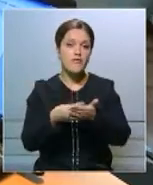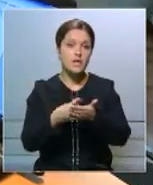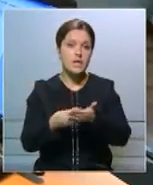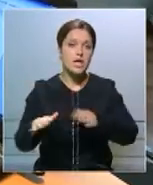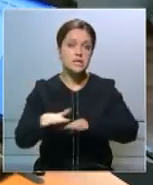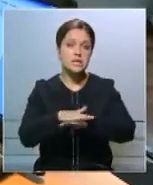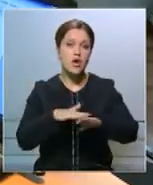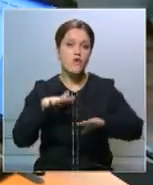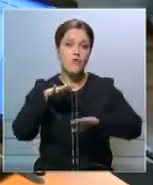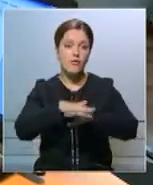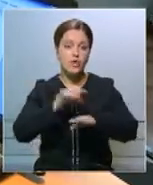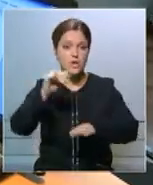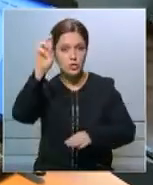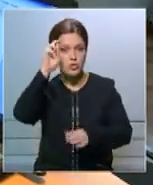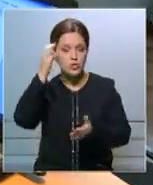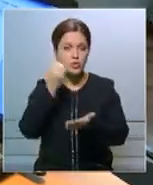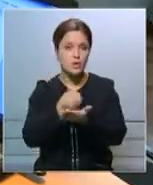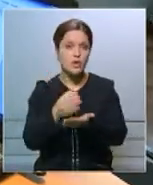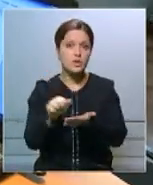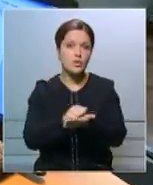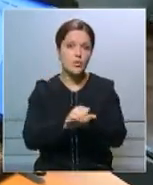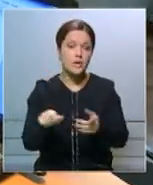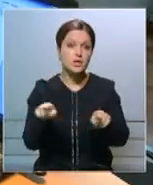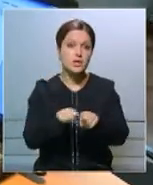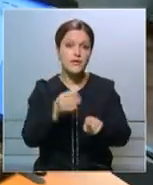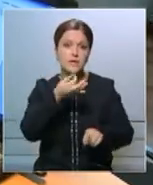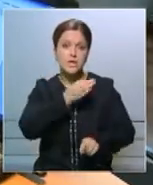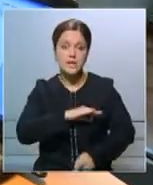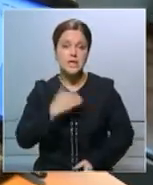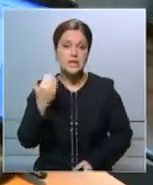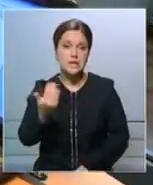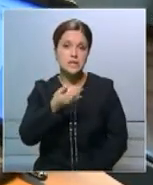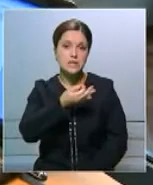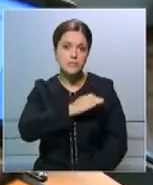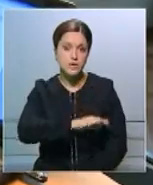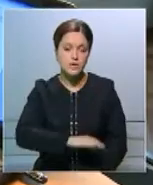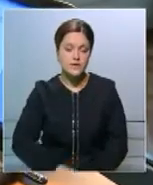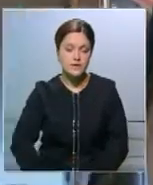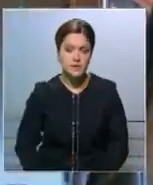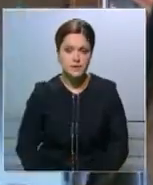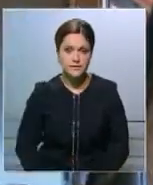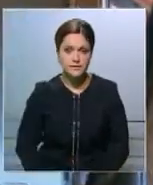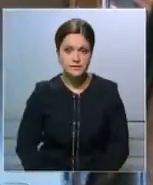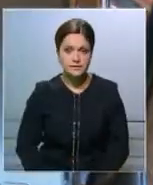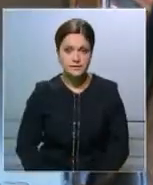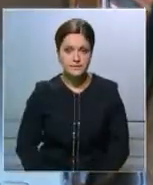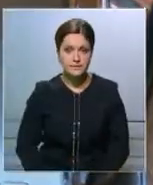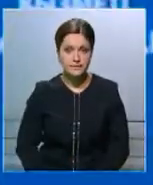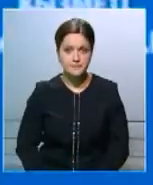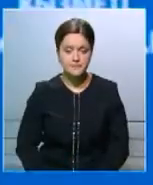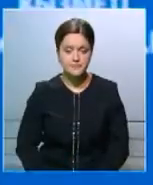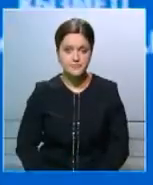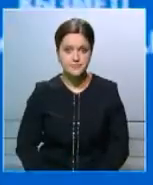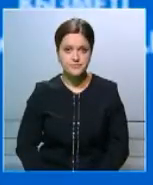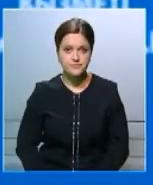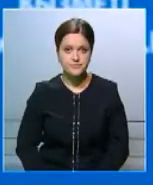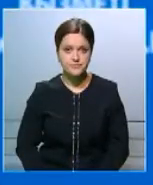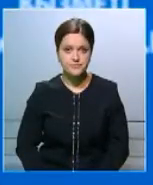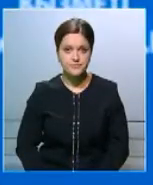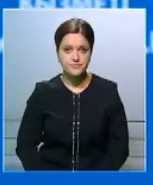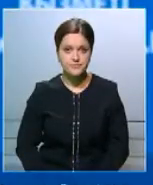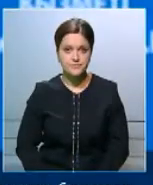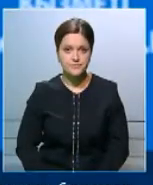национального фонда и государственных активов, а также эффективность их использования. Что